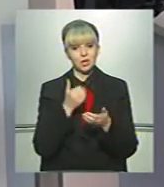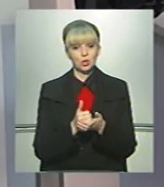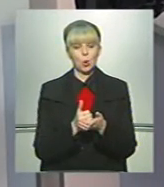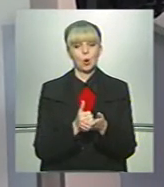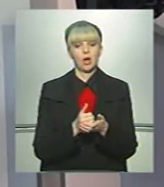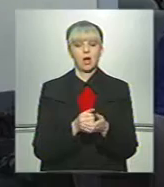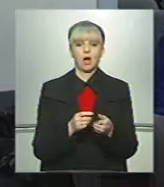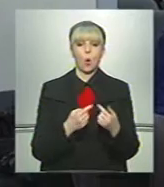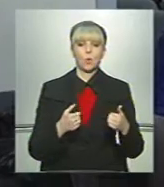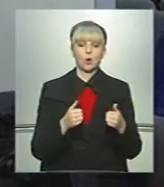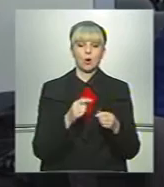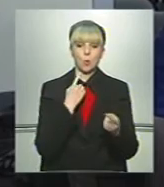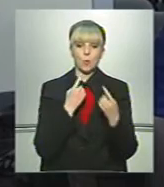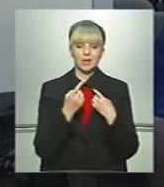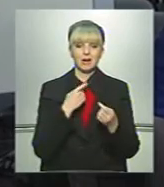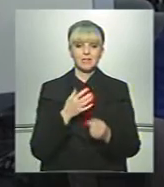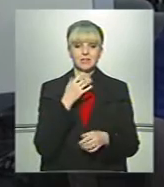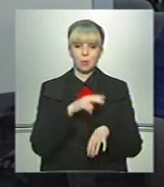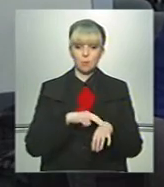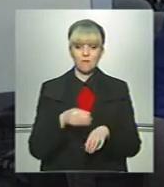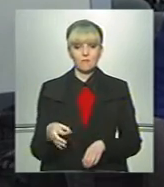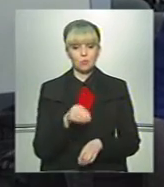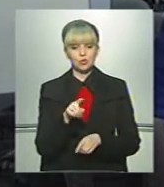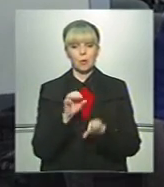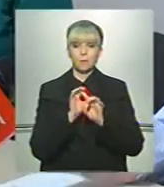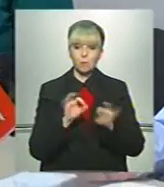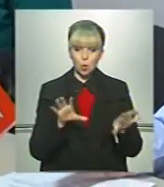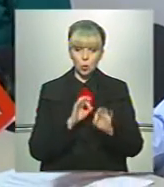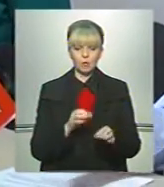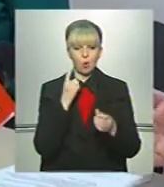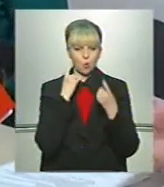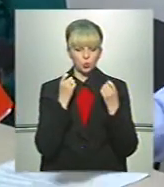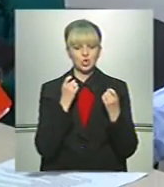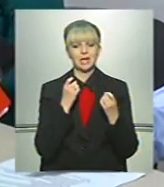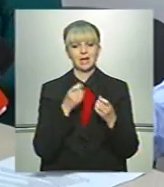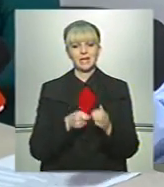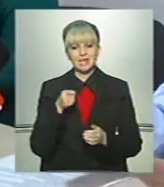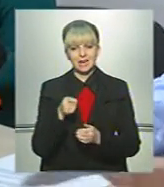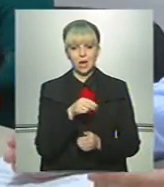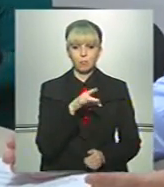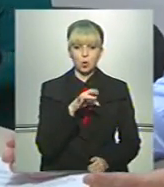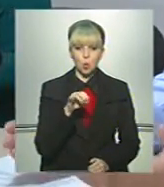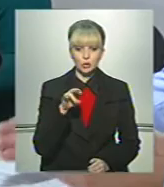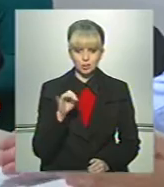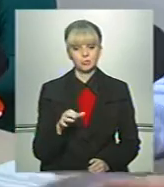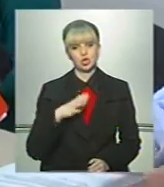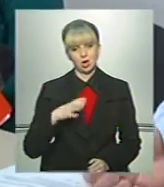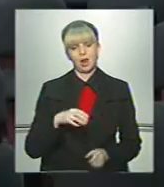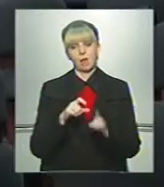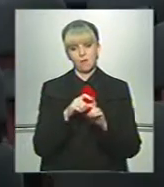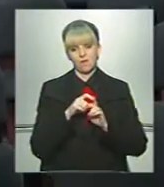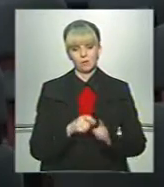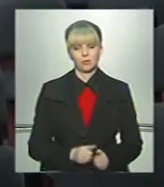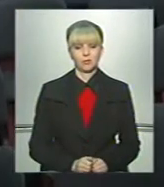сектору комунікації Нацполіції в області, аби вони прокоментували гучні заяви пана Продана. Чекаємо відповіді.